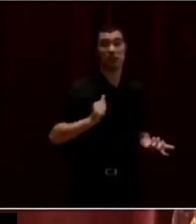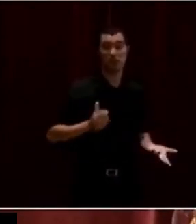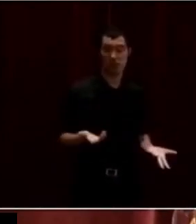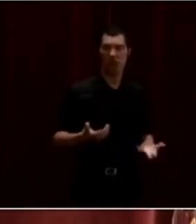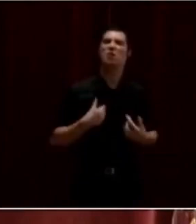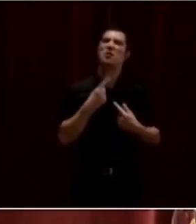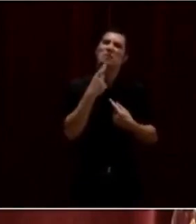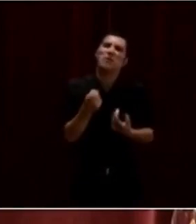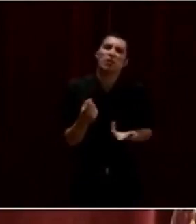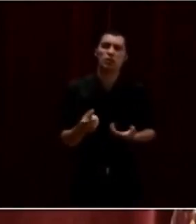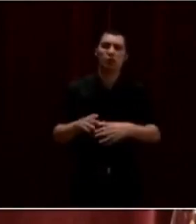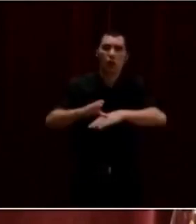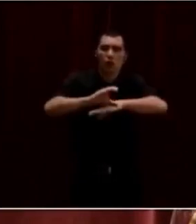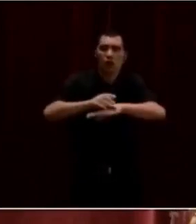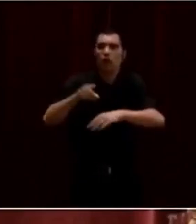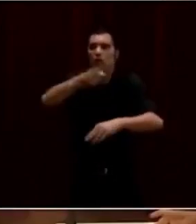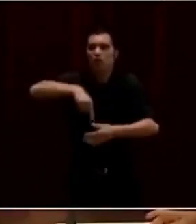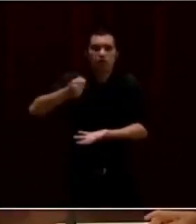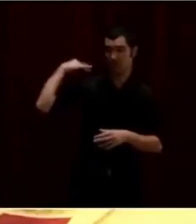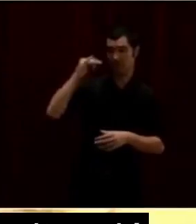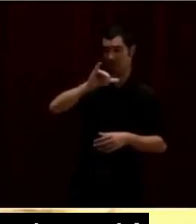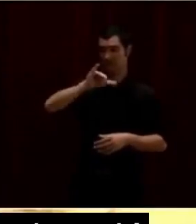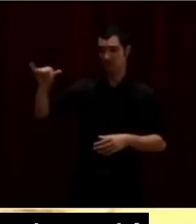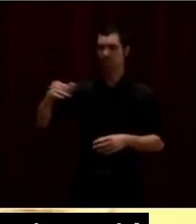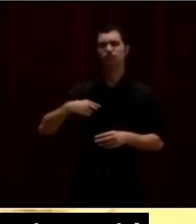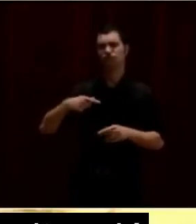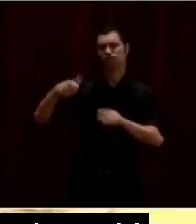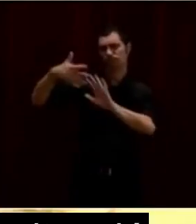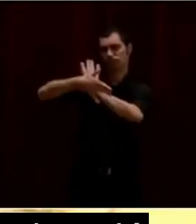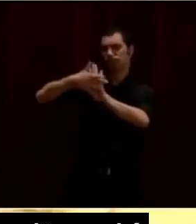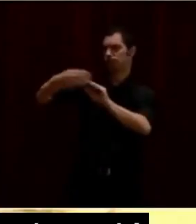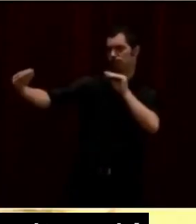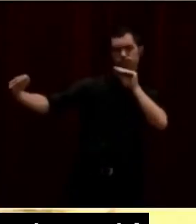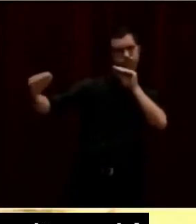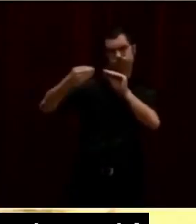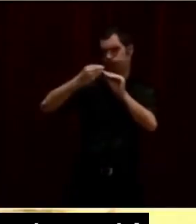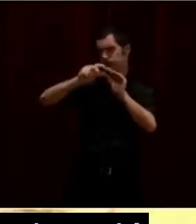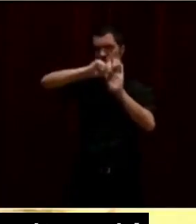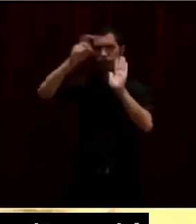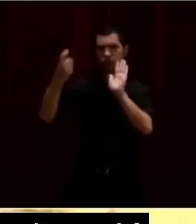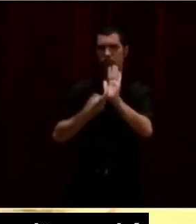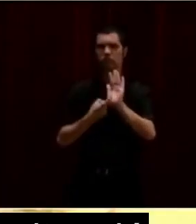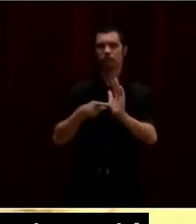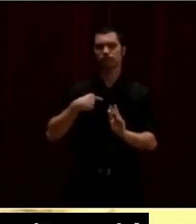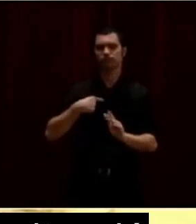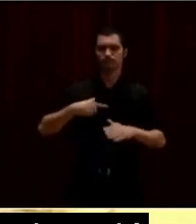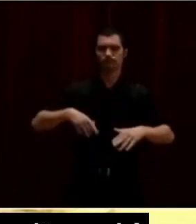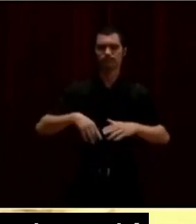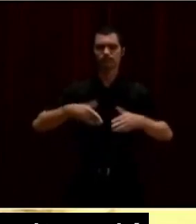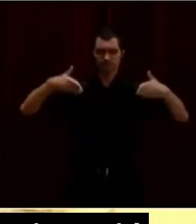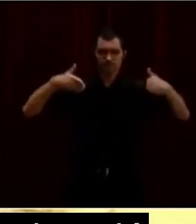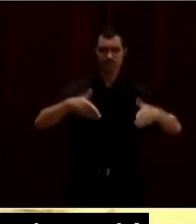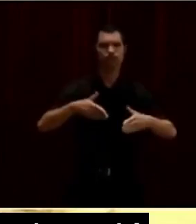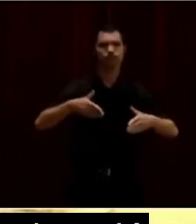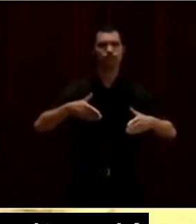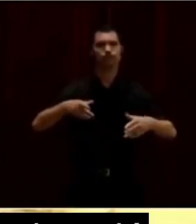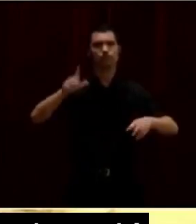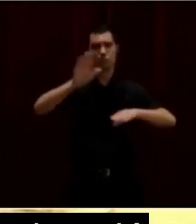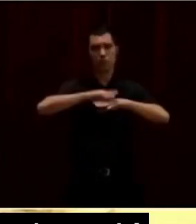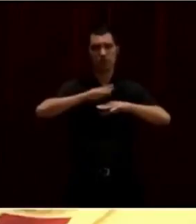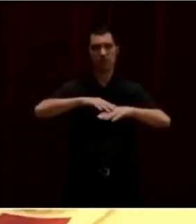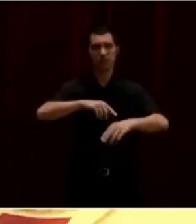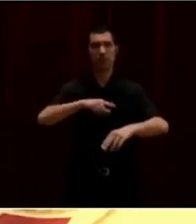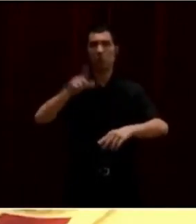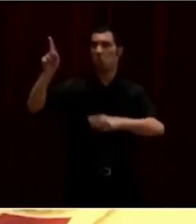sap d'alguna manera quin tipus d'aportació podran fer? Gràcies. Hem d'acord amb el que deia, estem amb aquesta situació, perquè el canvi climàtic que neguen